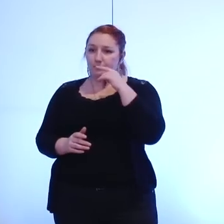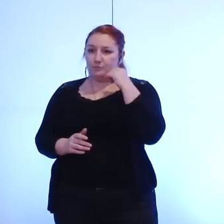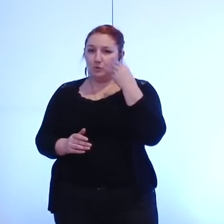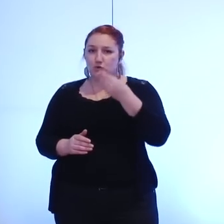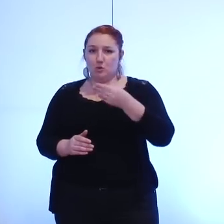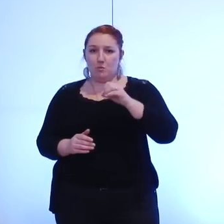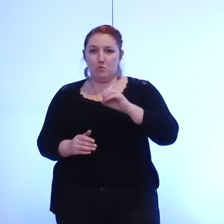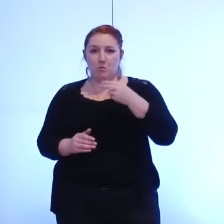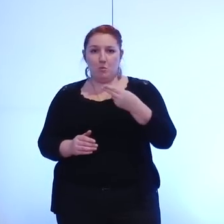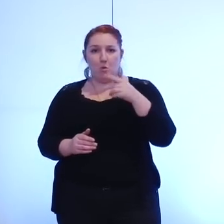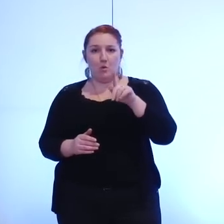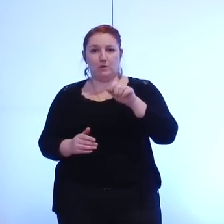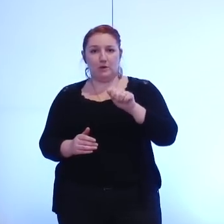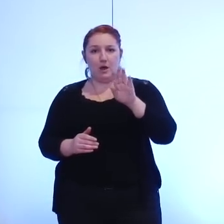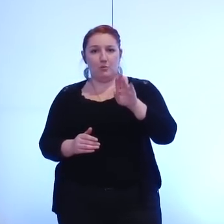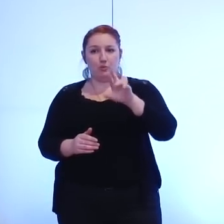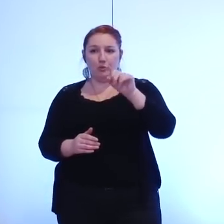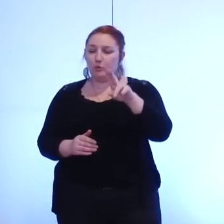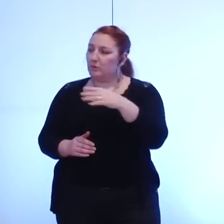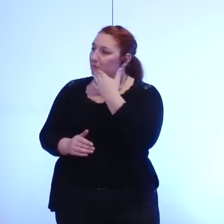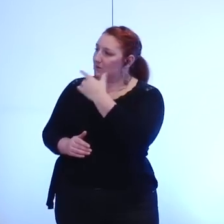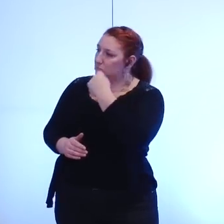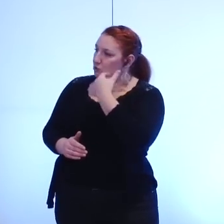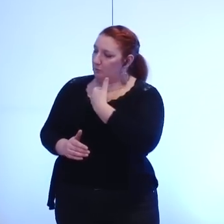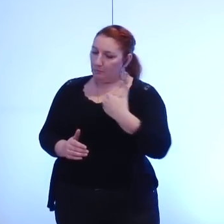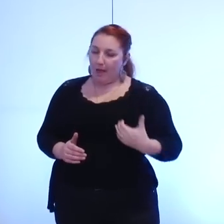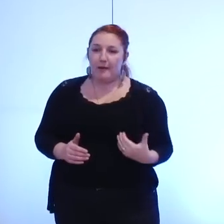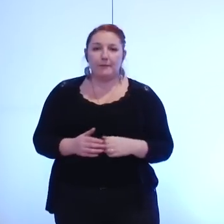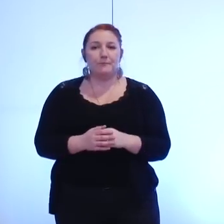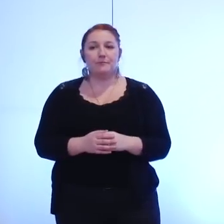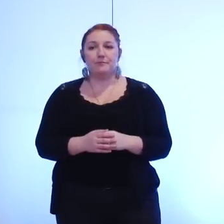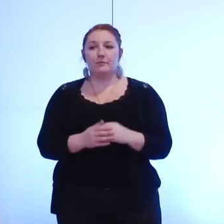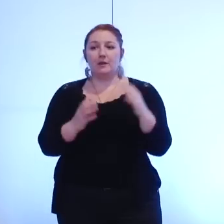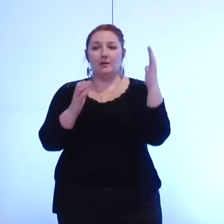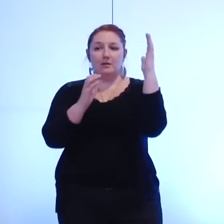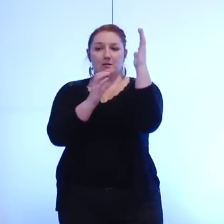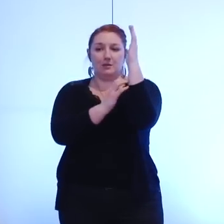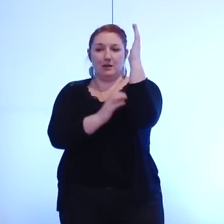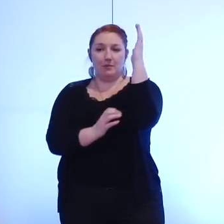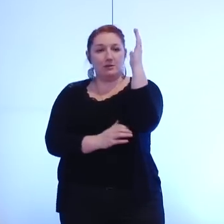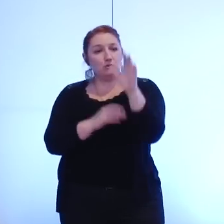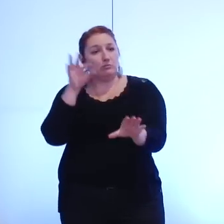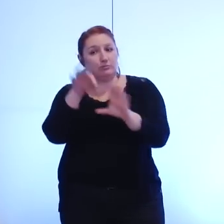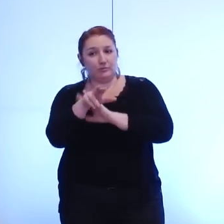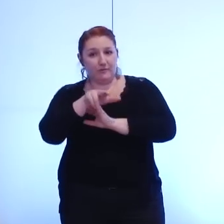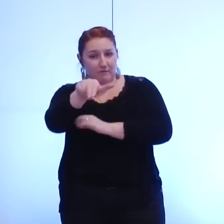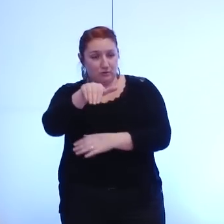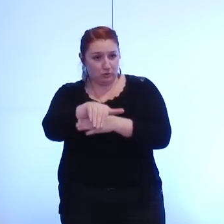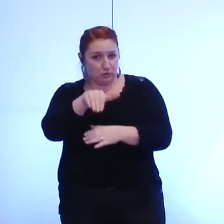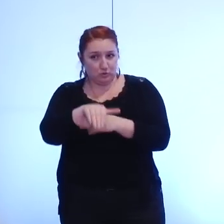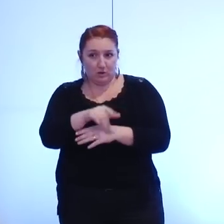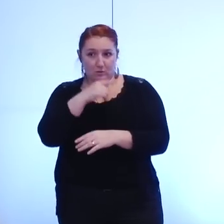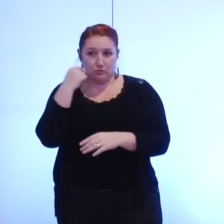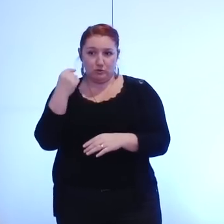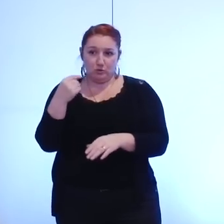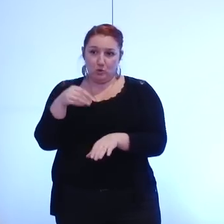merci monsieur le maire ces éléments sont prévus dans les délibérations qui sont soumis à votre délibération ce soir monsieur le